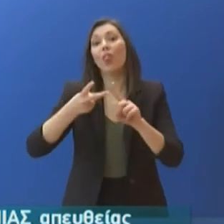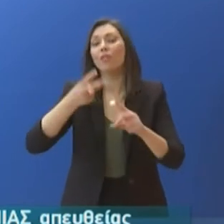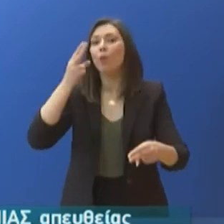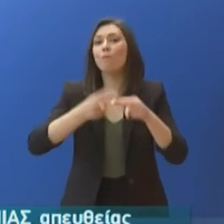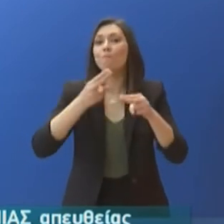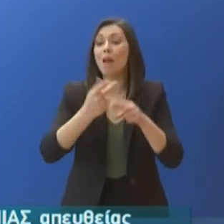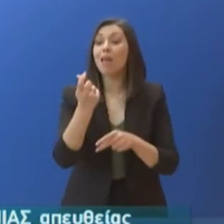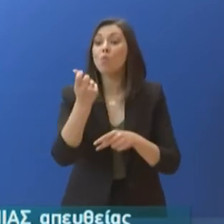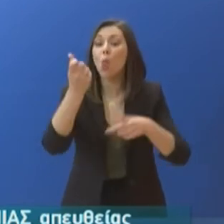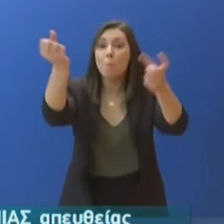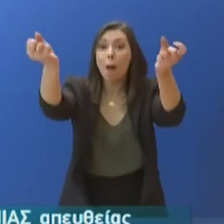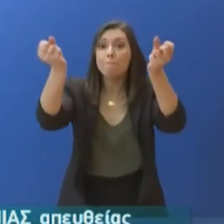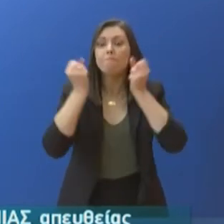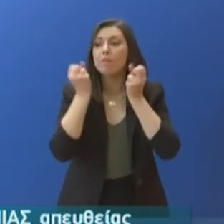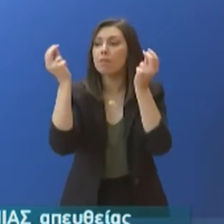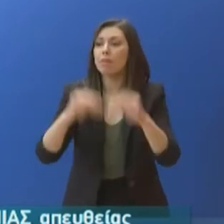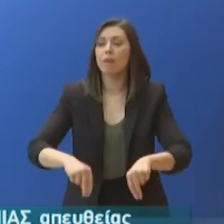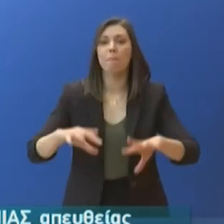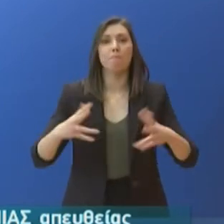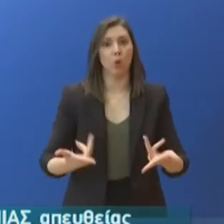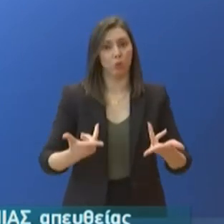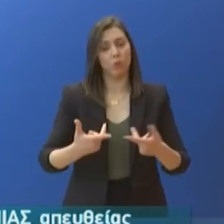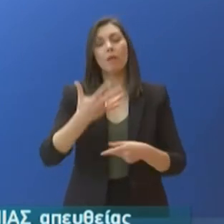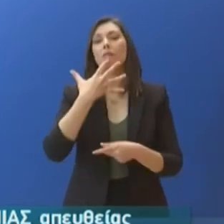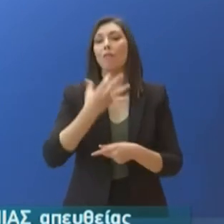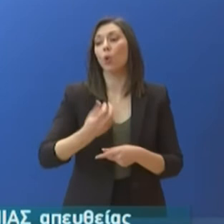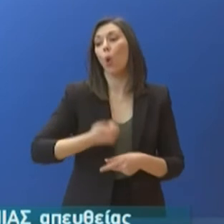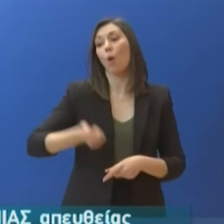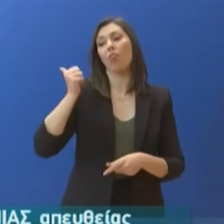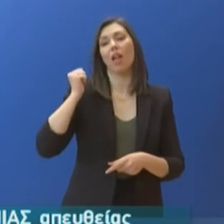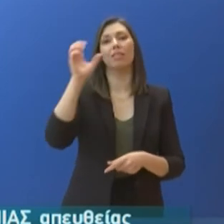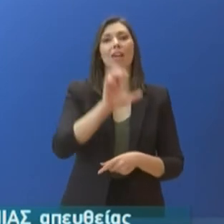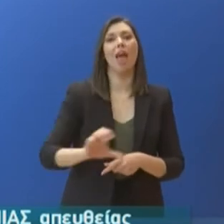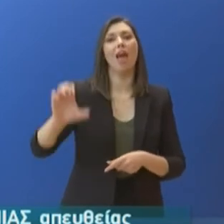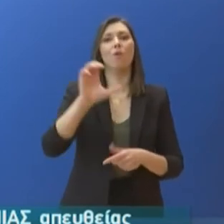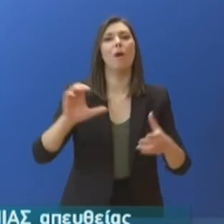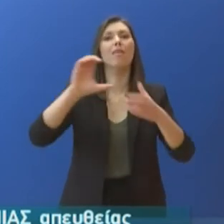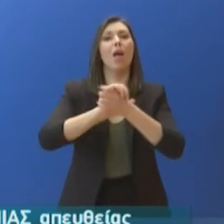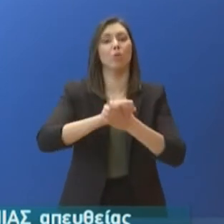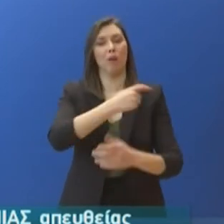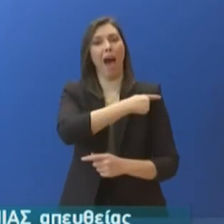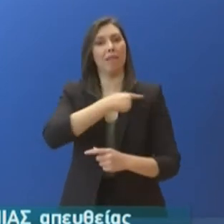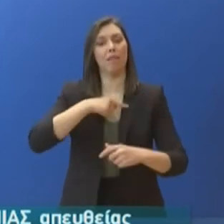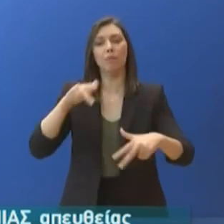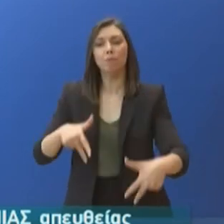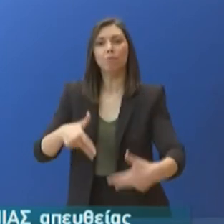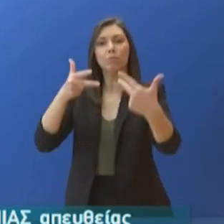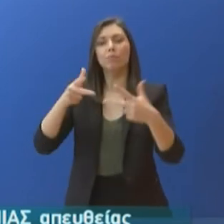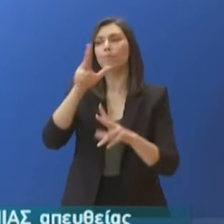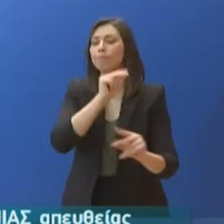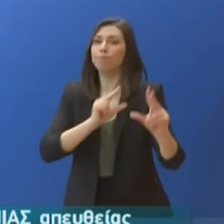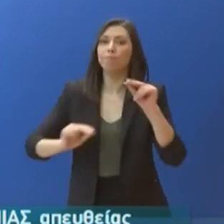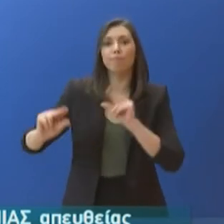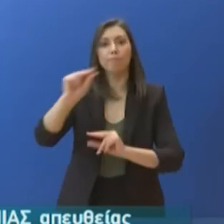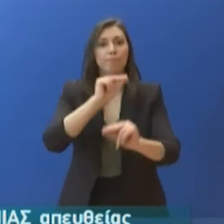τις δύο αυτές τις προκλήσεις υπήρξε χθες τηλεδιάσκεψη των ηγετών της ΕΕ στη διάρκεια της οποίας ο Πρωθυπουργός Κυριάκος Μητσοτάκης, μεταξύ